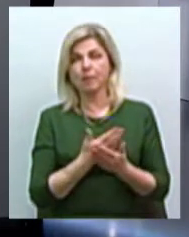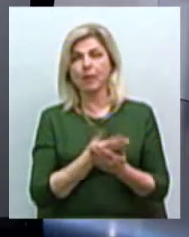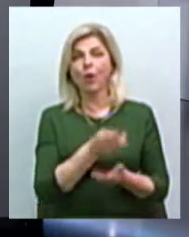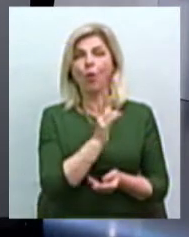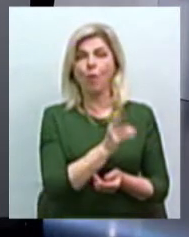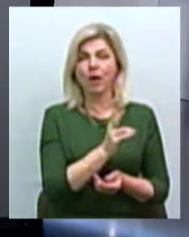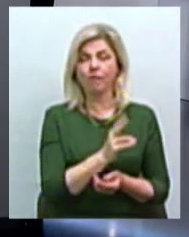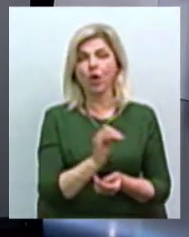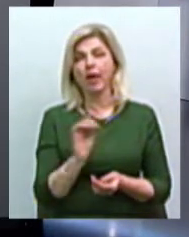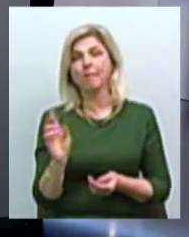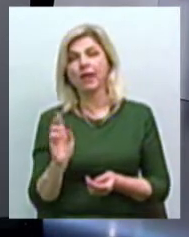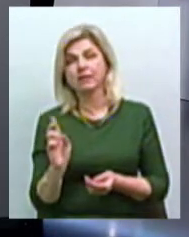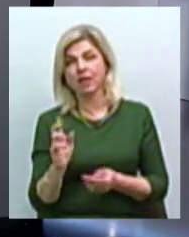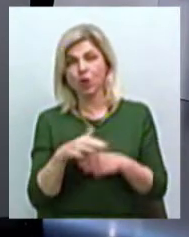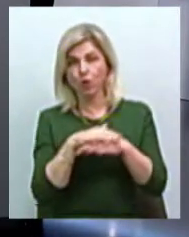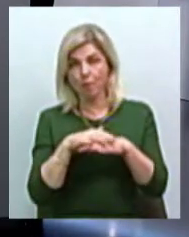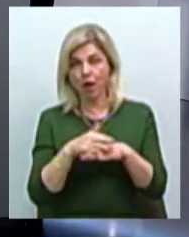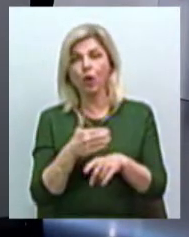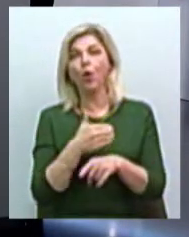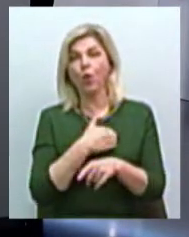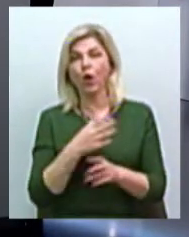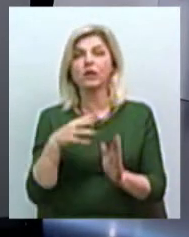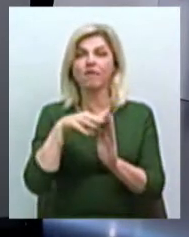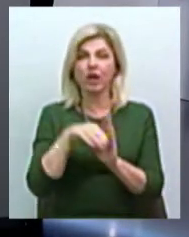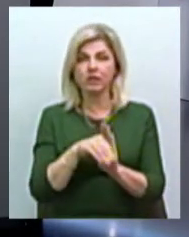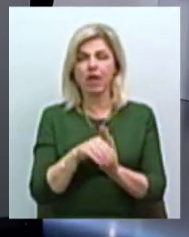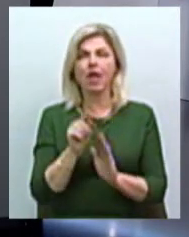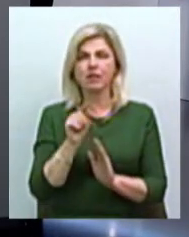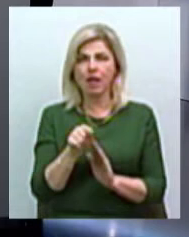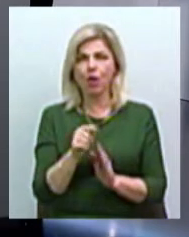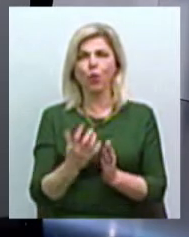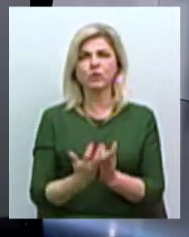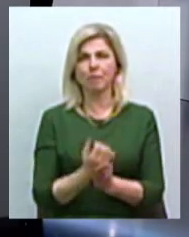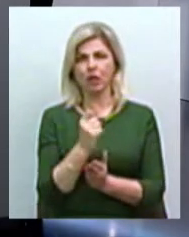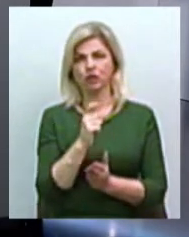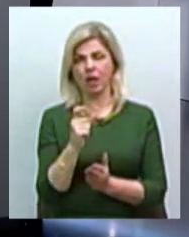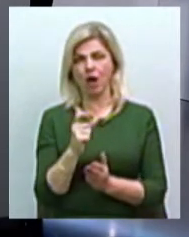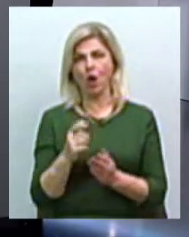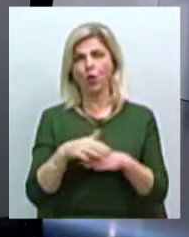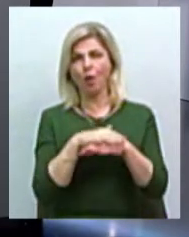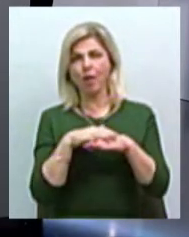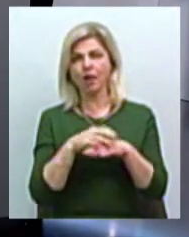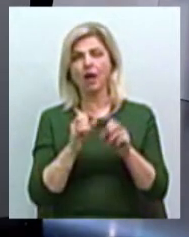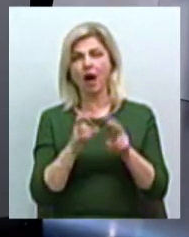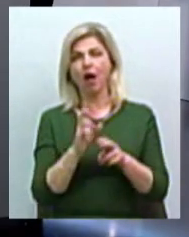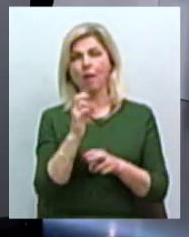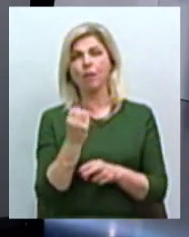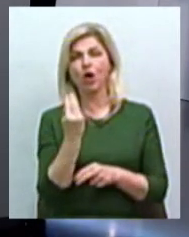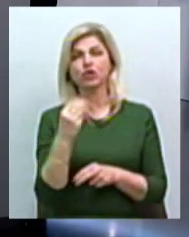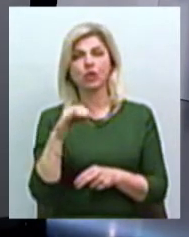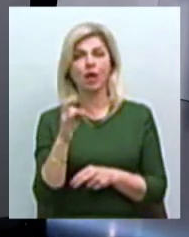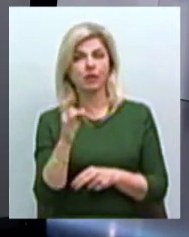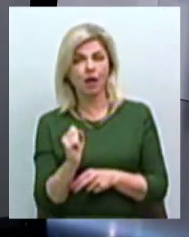захотіли війти в число тих найбільш успішних громад, таких як, допустим, Баштанска і Вознесенська. І,